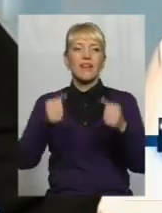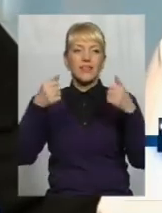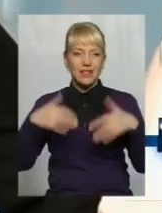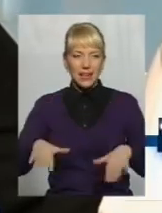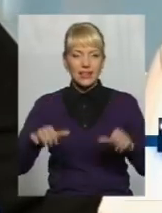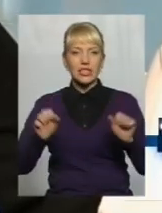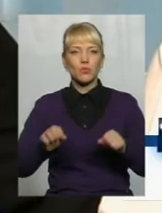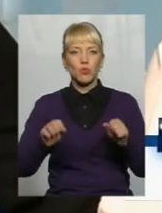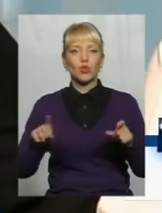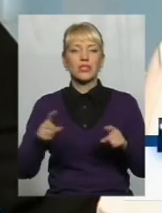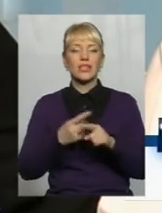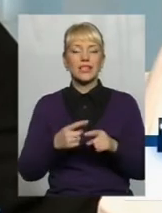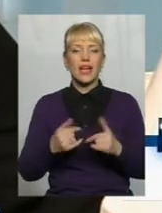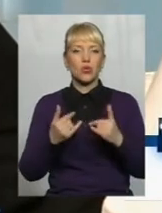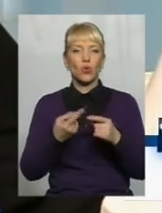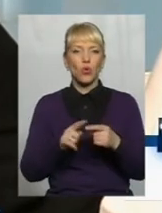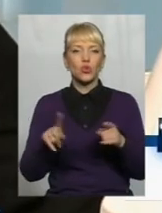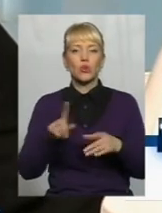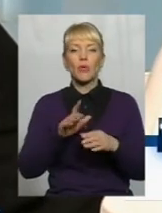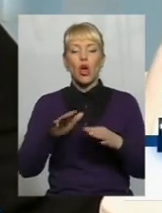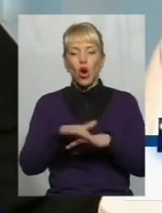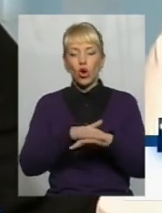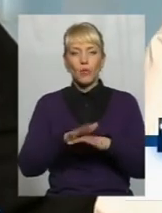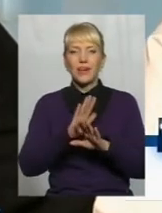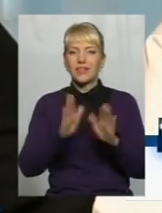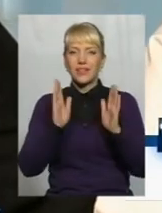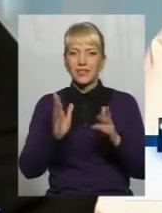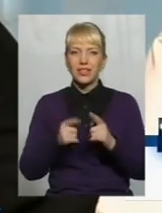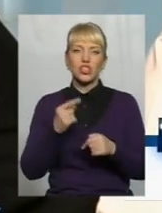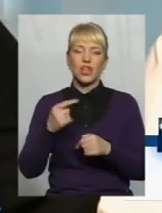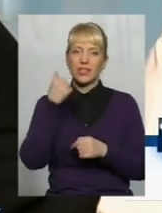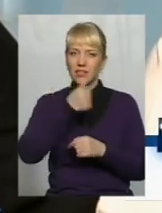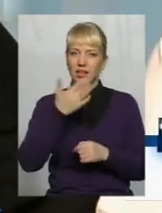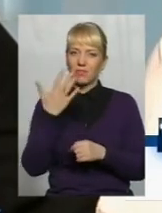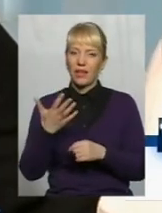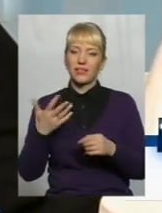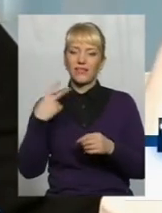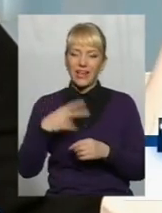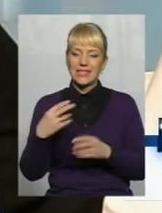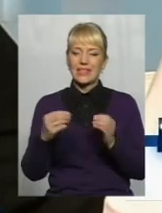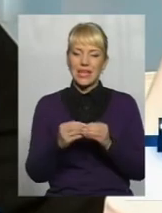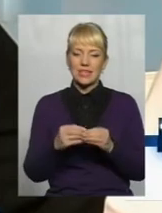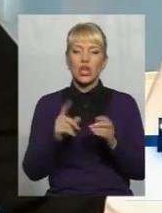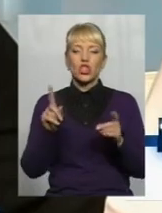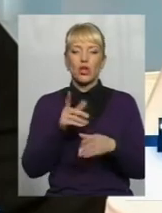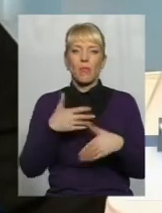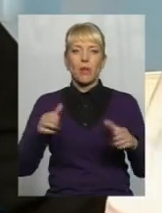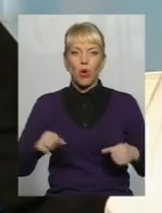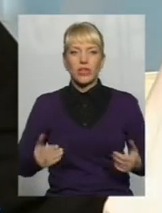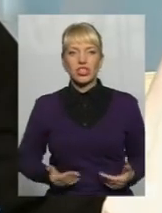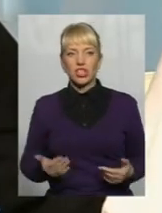головне, для того, щоб громада не тільки сьогодні, а й через рік 2, 5, 10, 20 могла жити, щоб ми потім себе не відчували